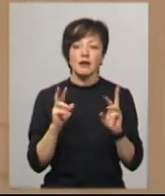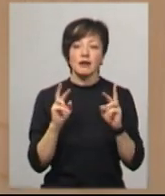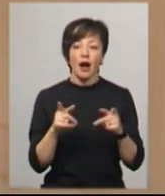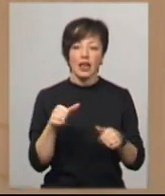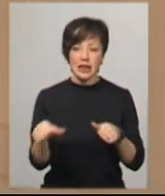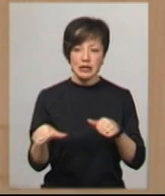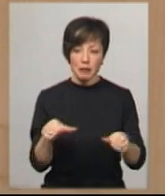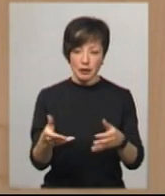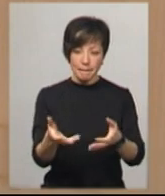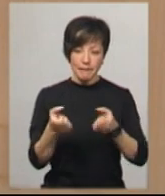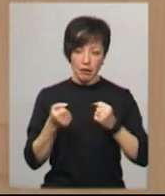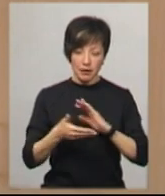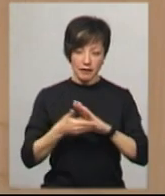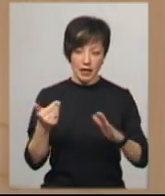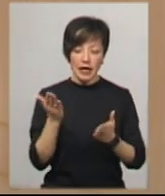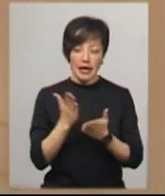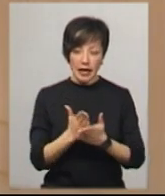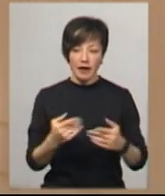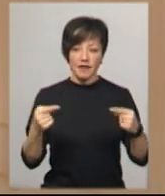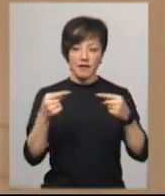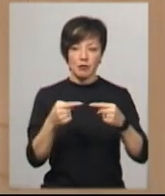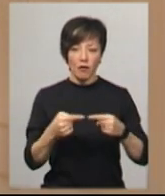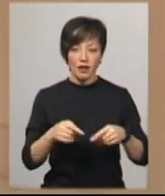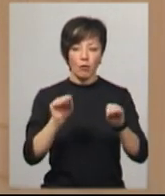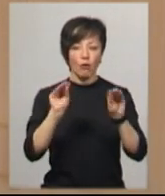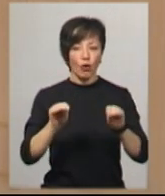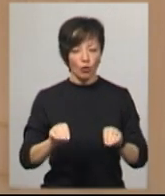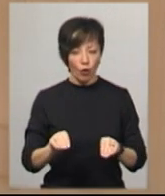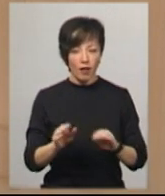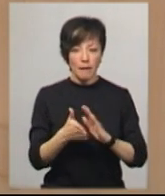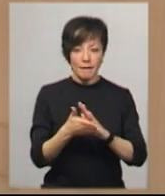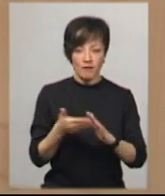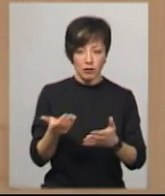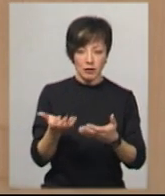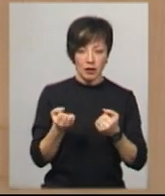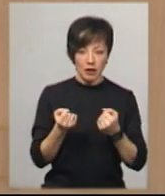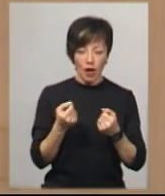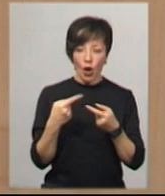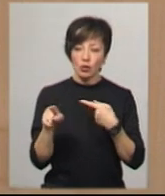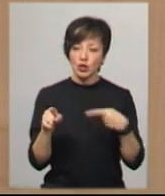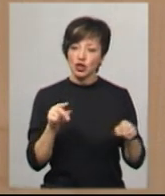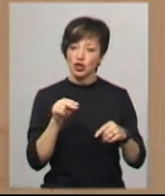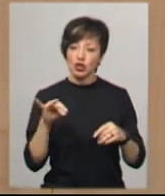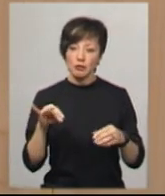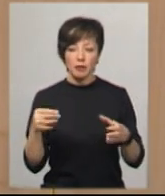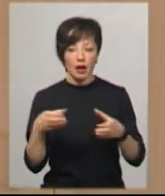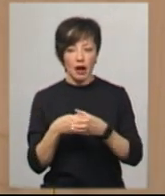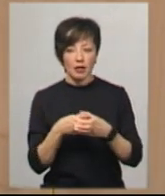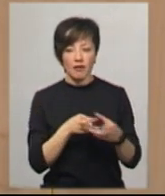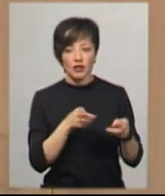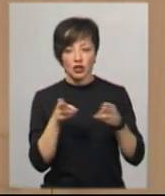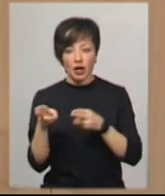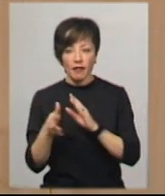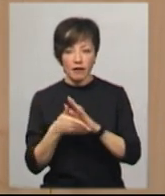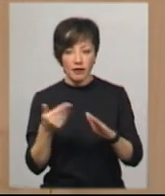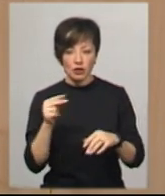виклик, тому що є відповідний протокол диспетчеризації, і він розрізняє слідуючі моменти, чи бригада виїжджає